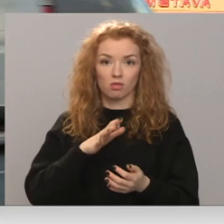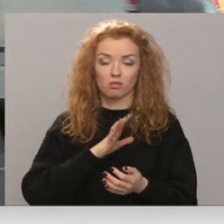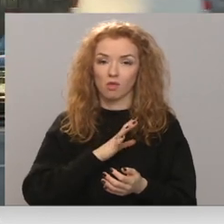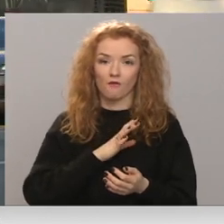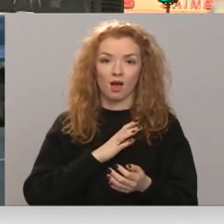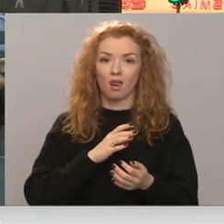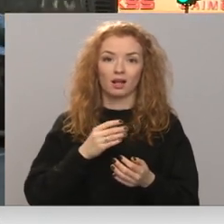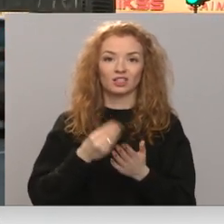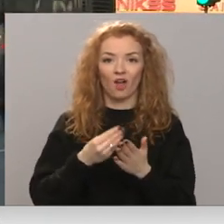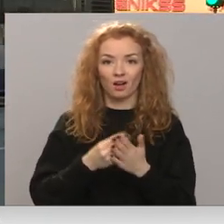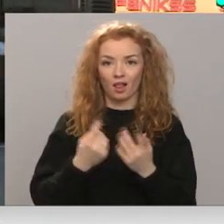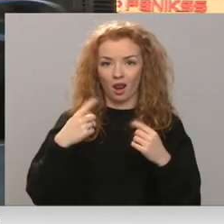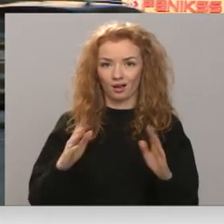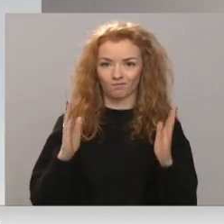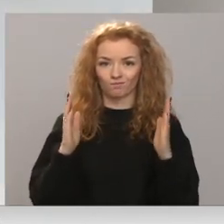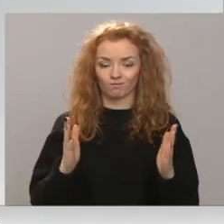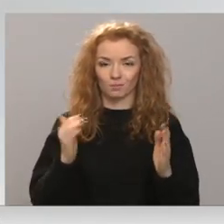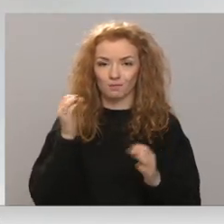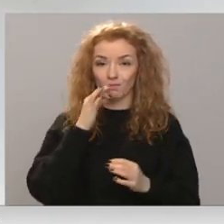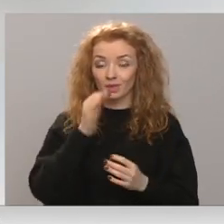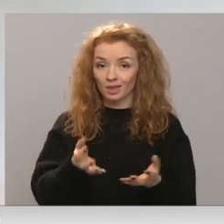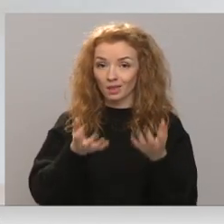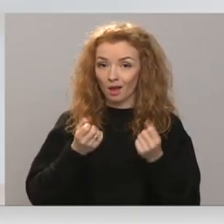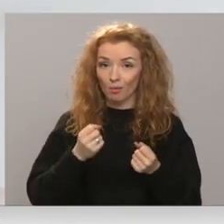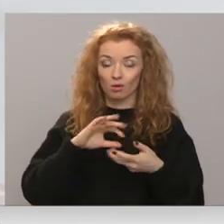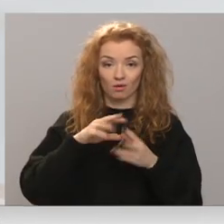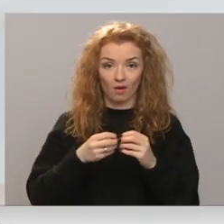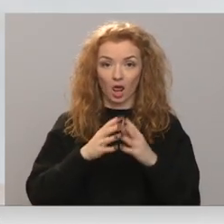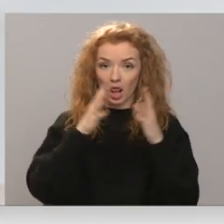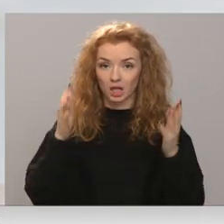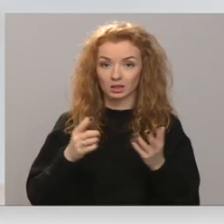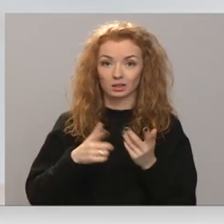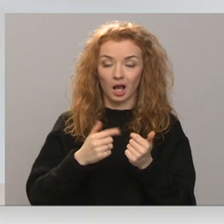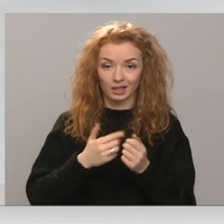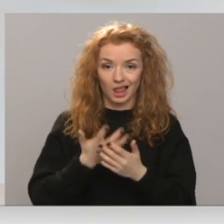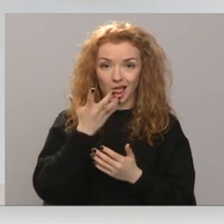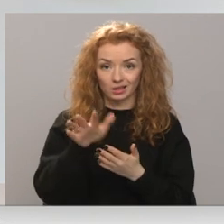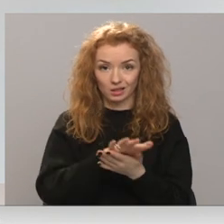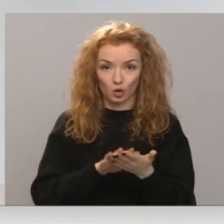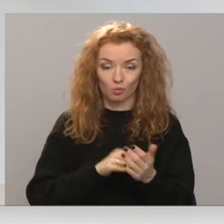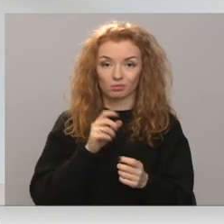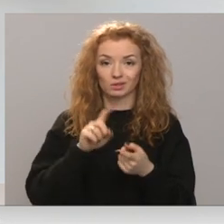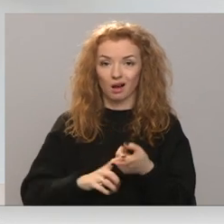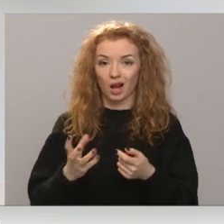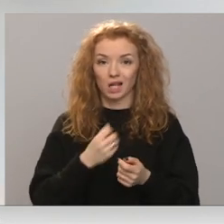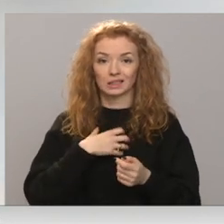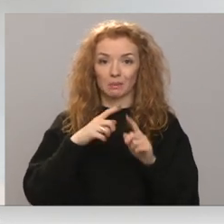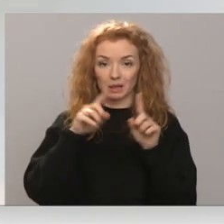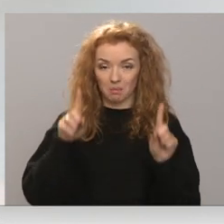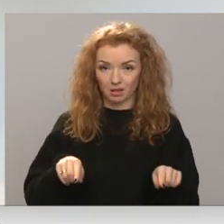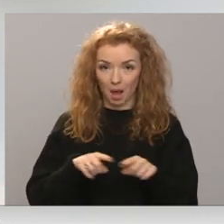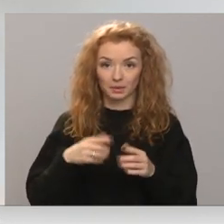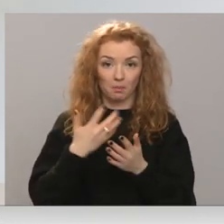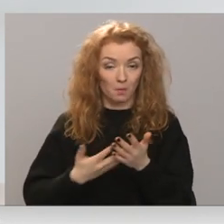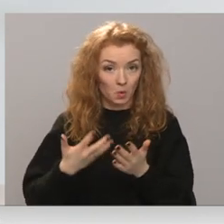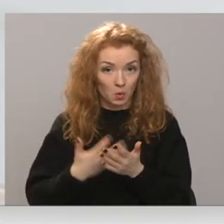noteiktajā termiņā. Ņemot vērā ļoti lielo iesniegumu skaitu, sakarā ar darbu nespējas lapu pamatotību,